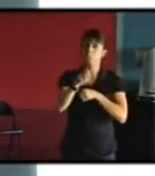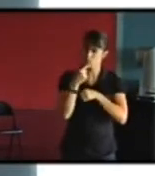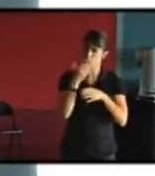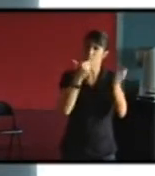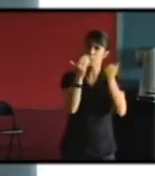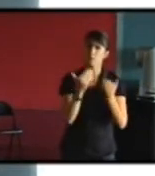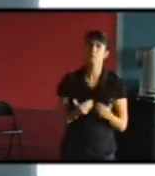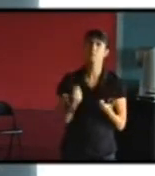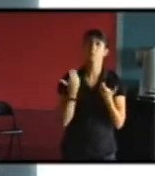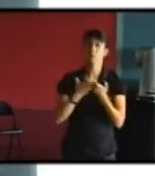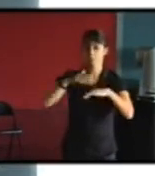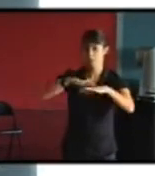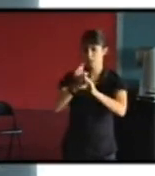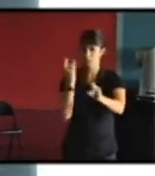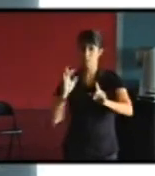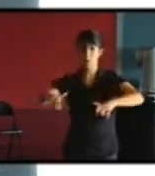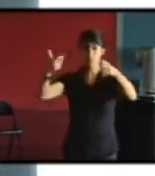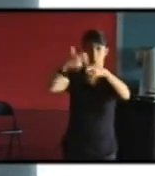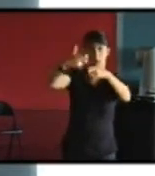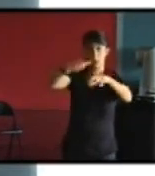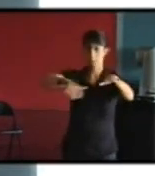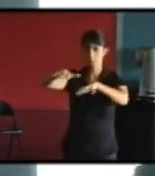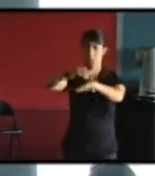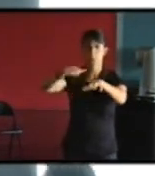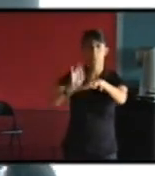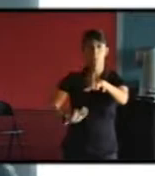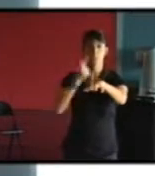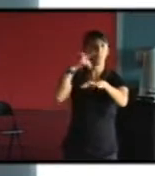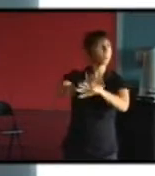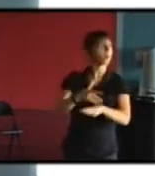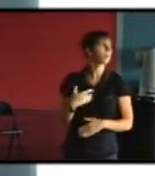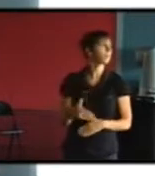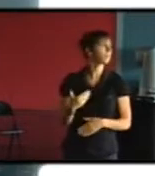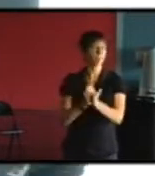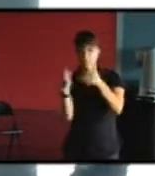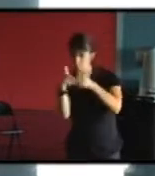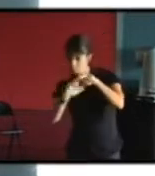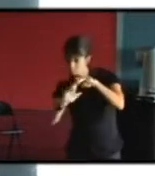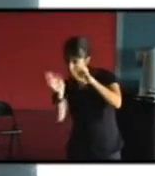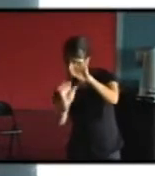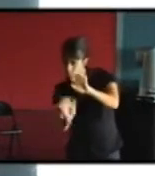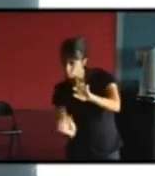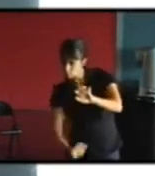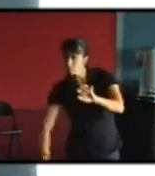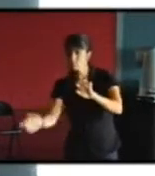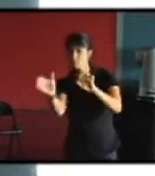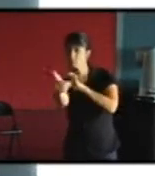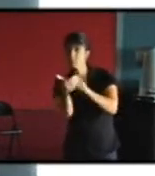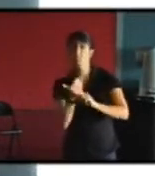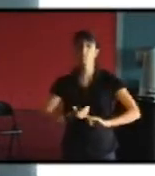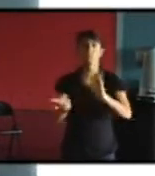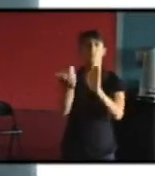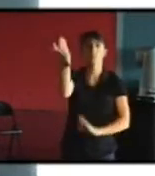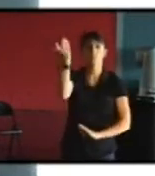de choses qui se sont passées non vues d'ailleurs depuis les façades mais qui en arrière en coeur d'îlot sont venus parasiter et